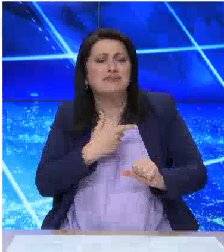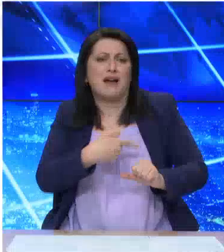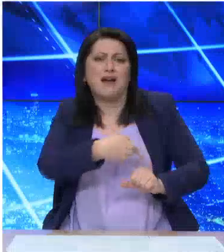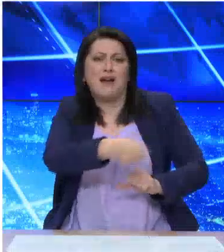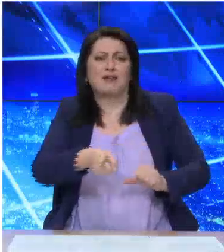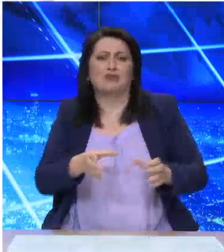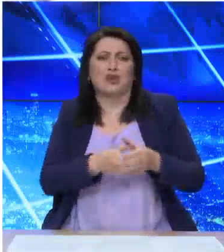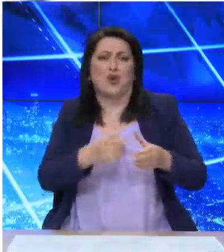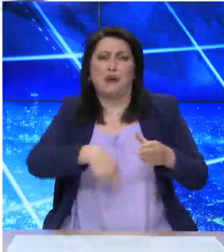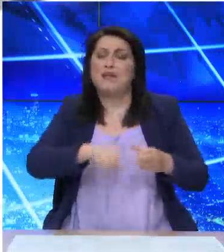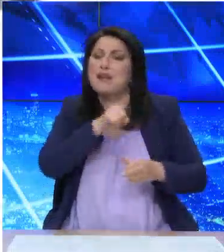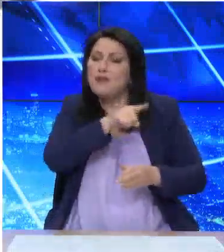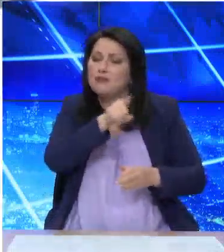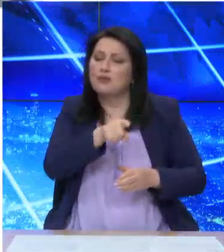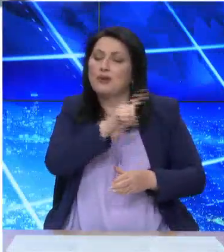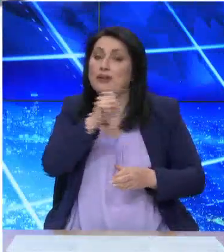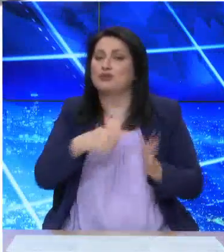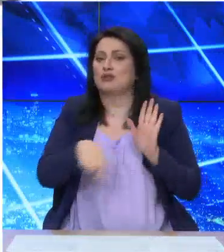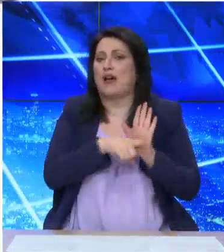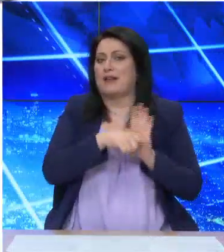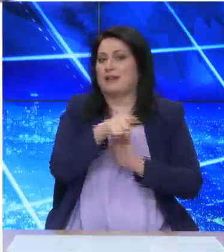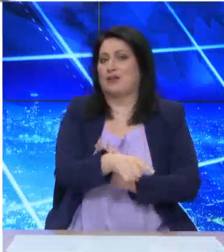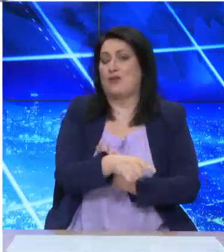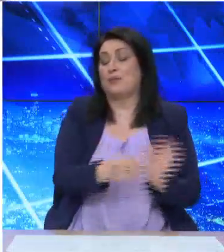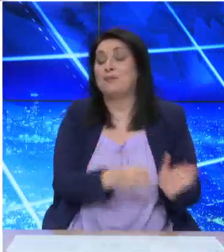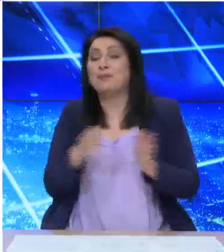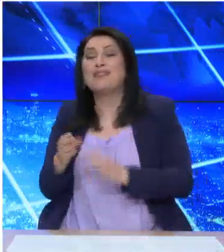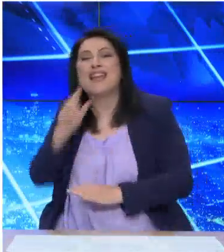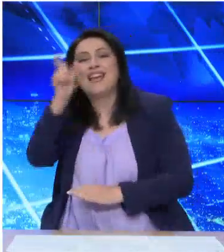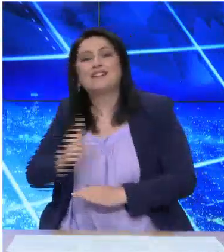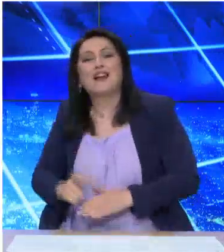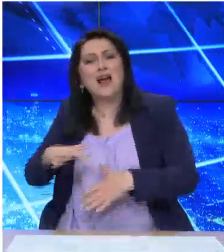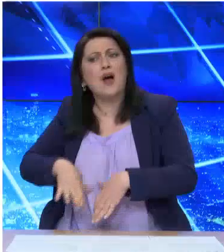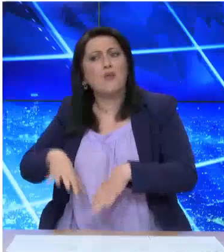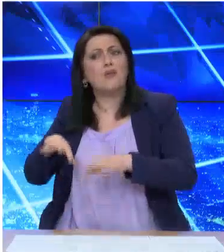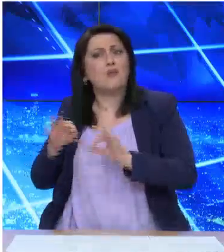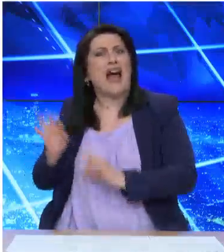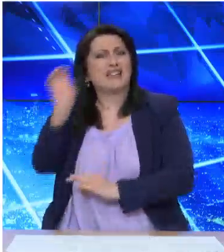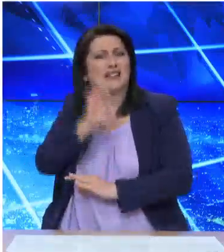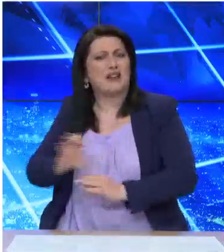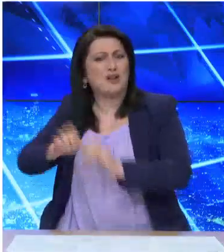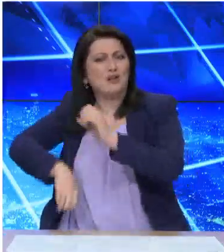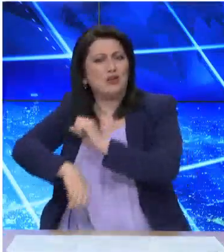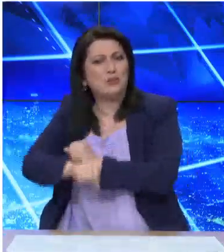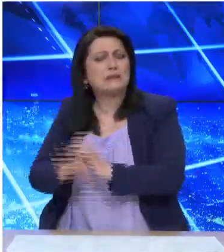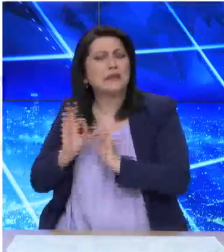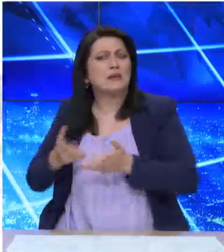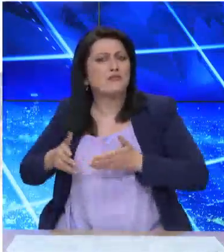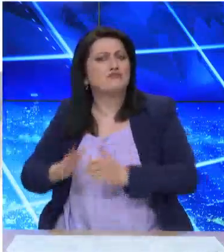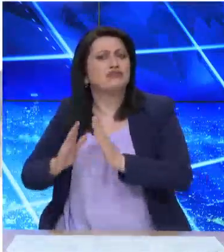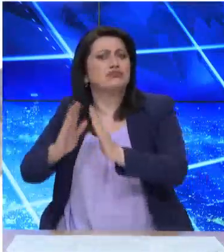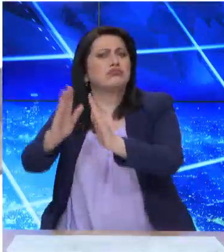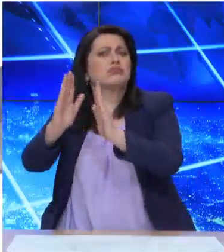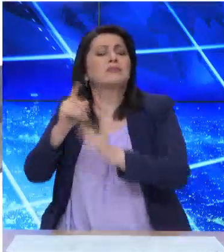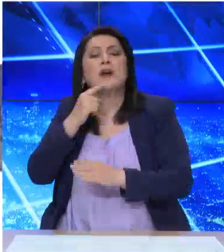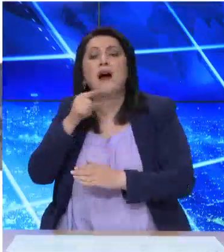θα είναι τεράστια και μπορεί να τους γυρίσει μπούμεραγκ. Η Ιταλία που ξεκίνησε τη διοργάνωση εντυπωσιακά και πήρε τον τίτλο του φαβορή θα είχε